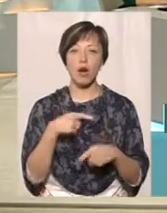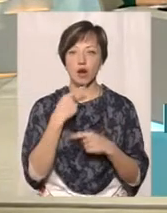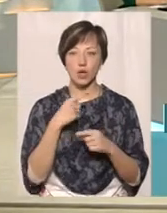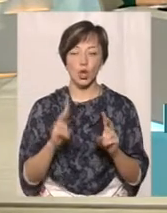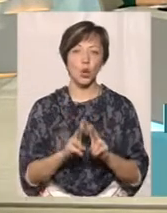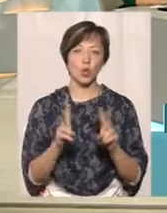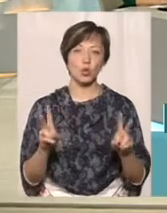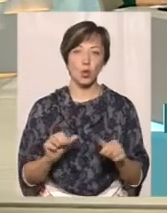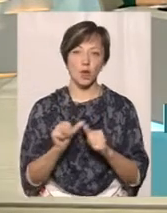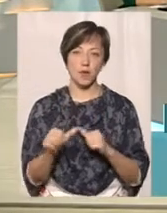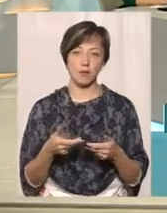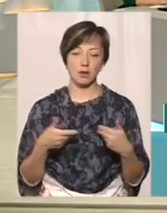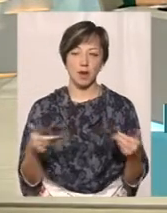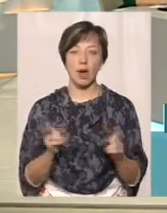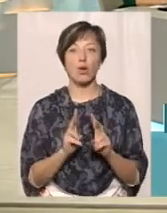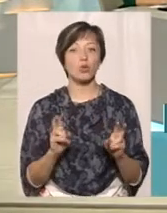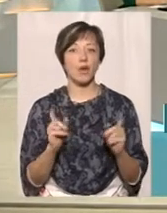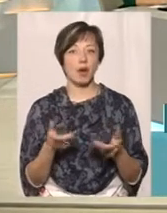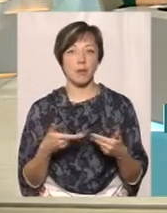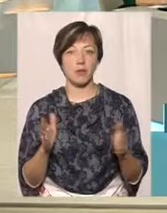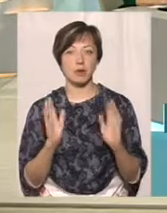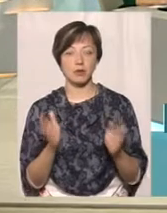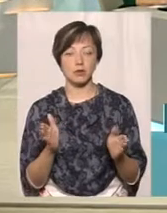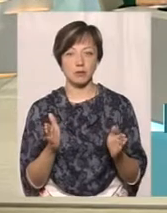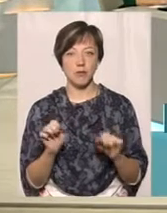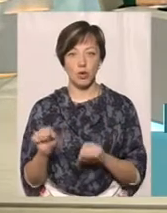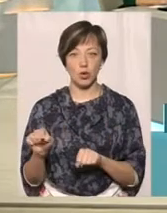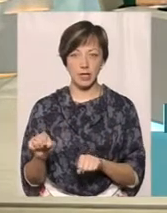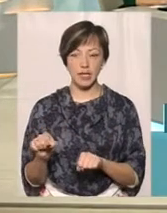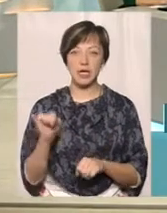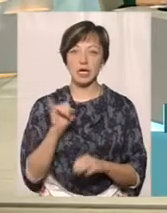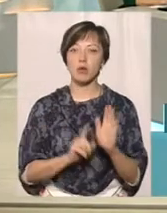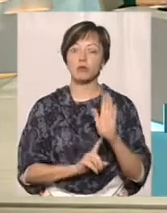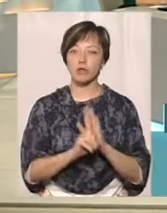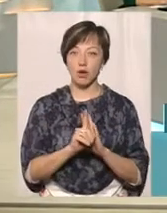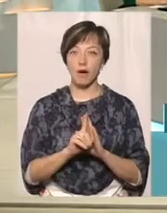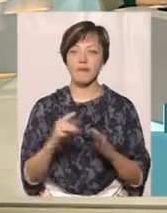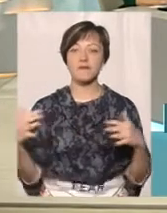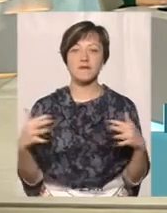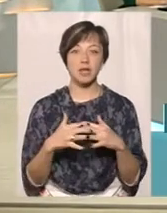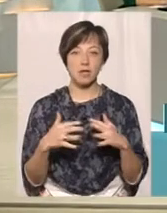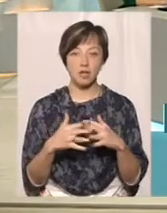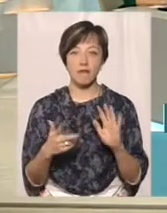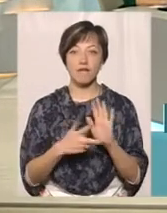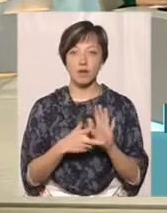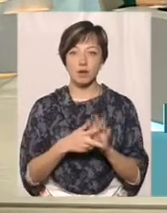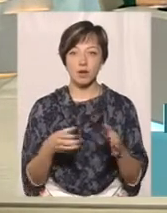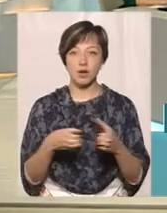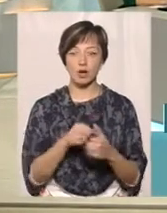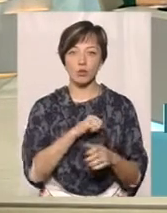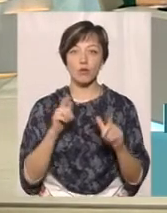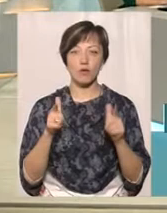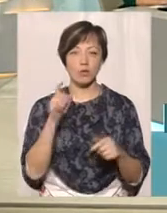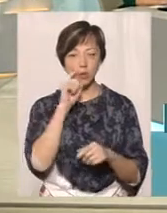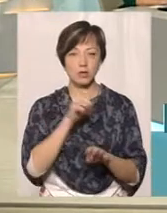ніхто, крім нас. А хто, як не ми, будемо боронити? І на початках війни восьмий батальйону добровольчої